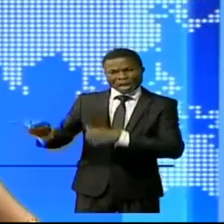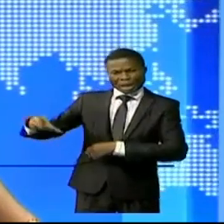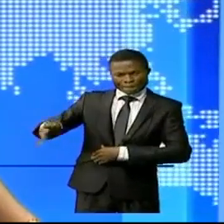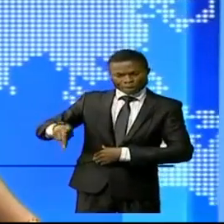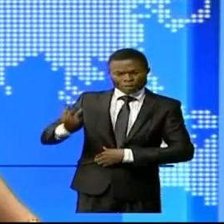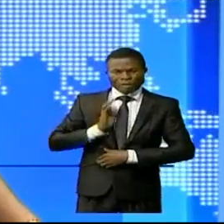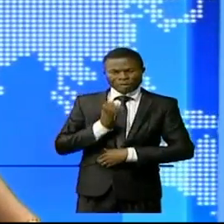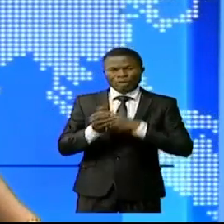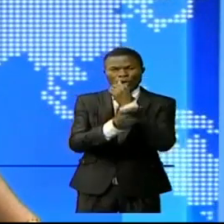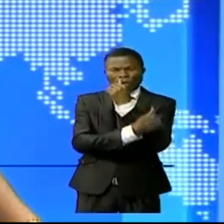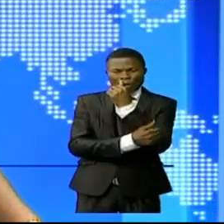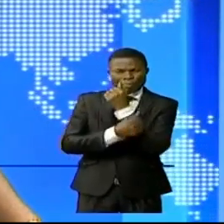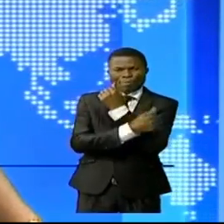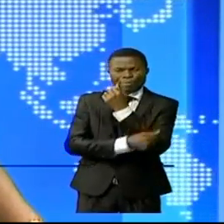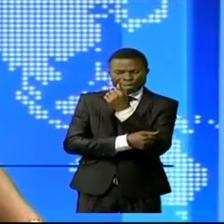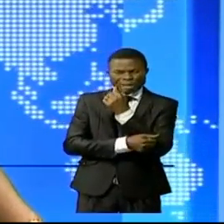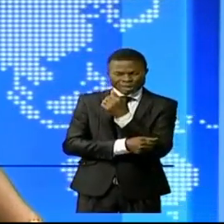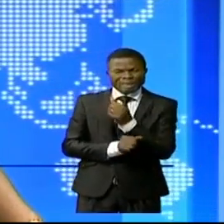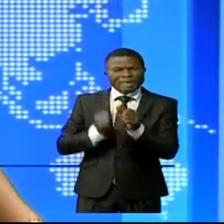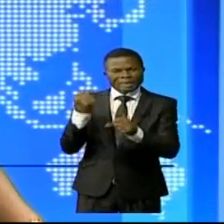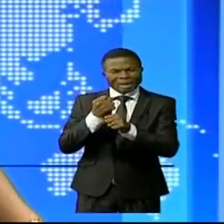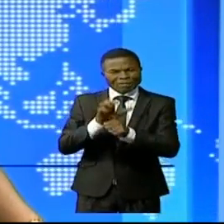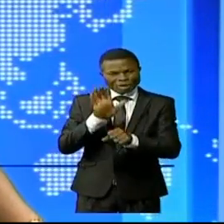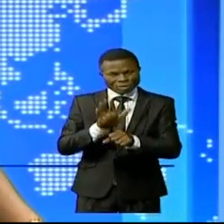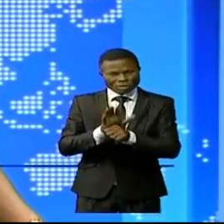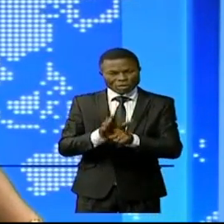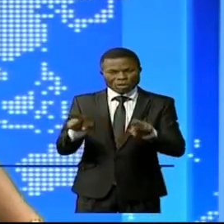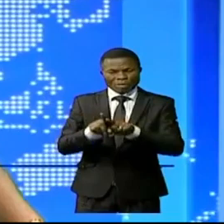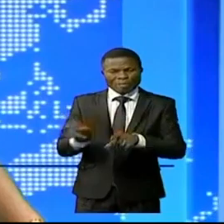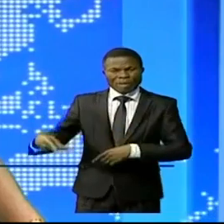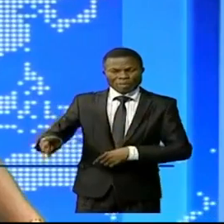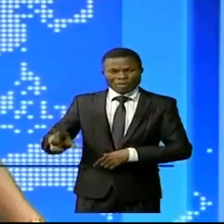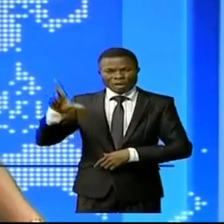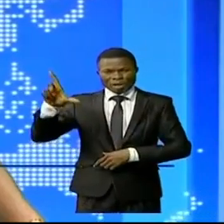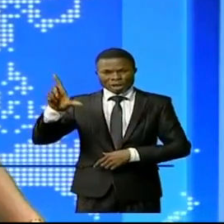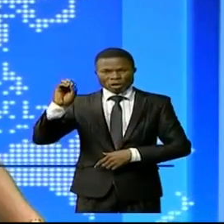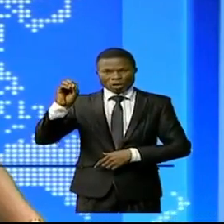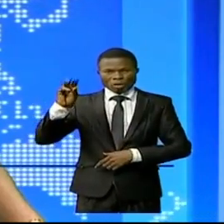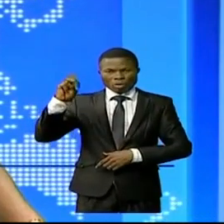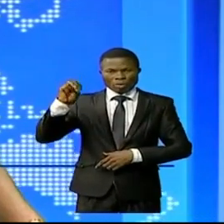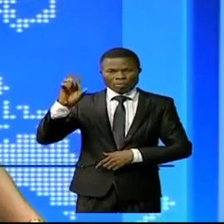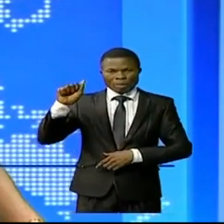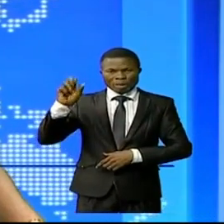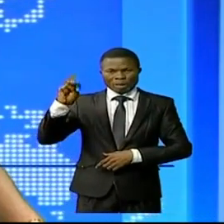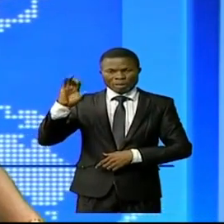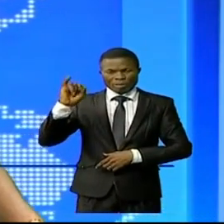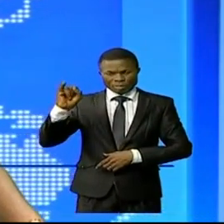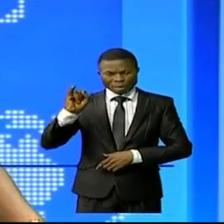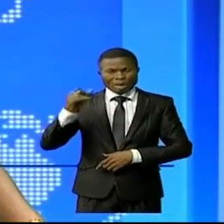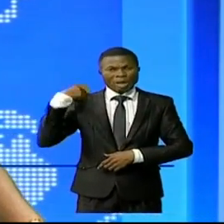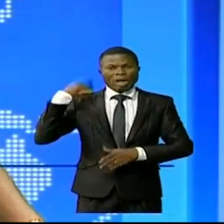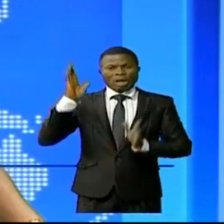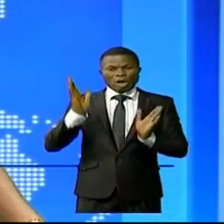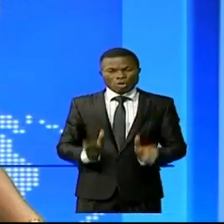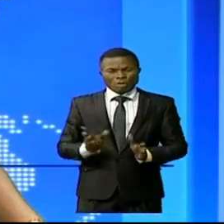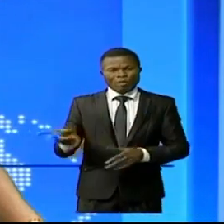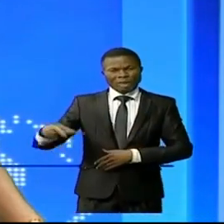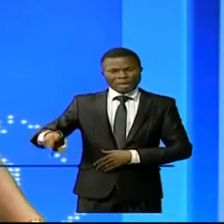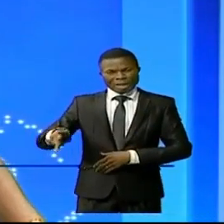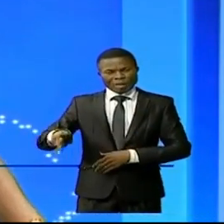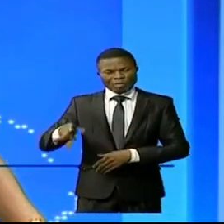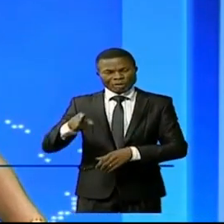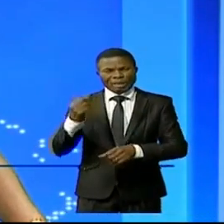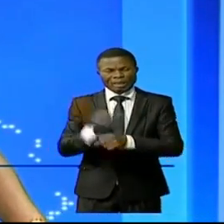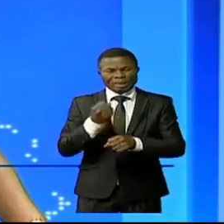République démocratique du Congo s'y prenne, comme la province de la Lomamie. Le gouverneur de cette province a lancé la récolte de